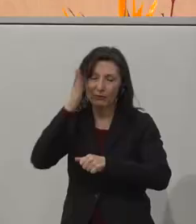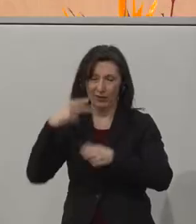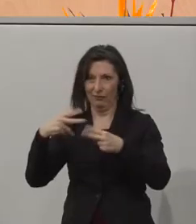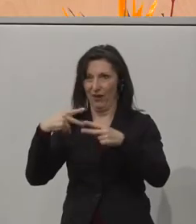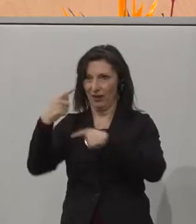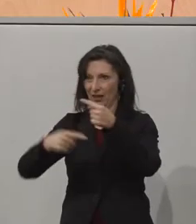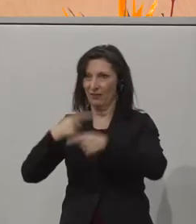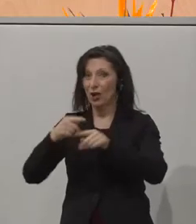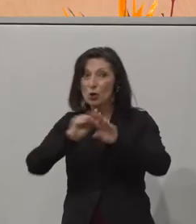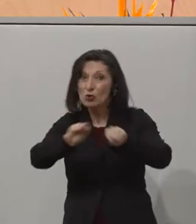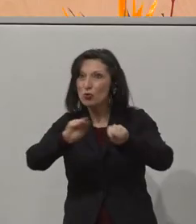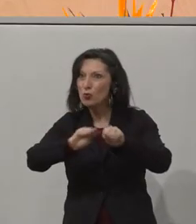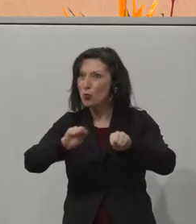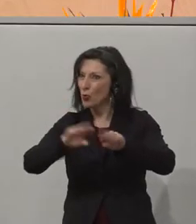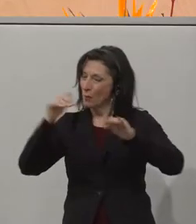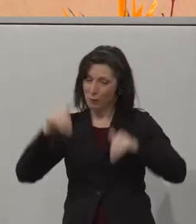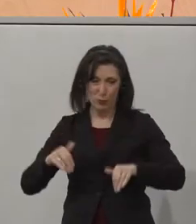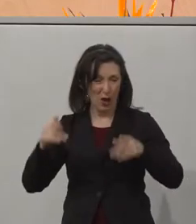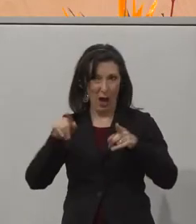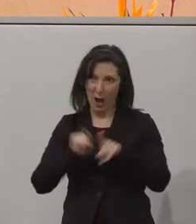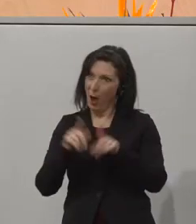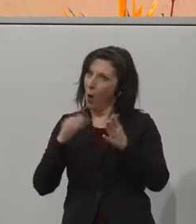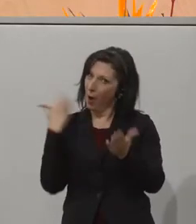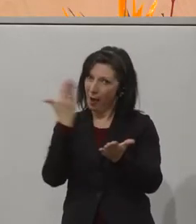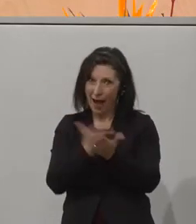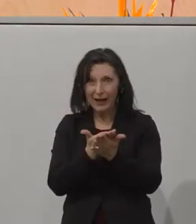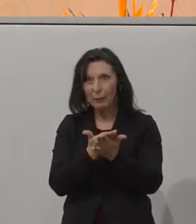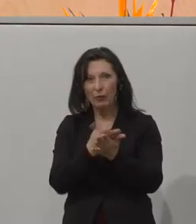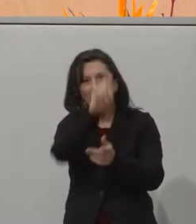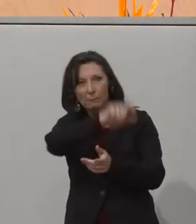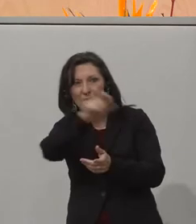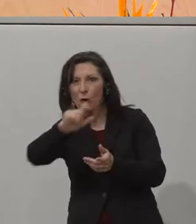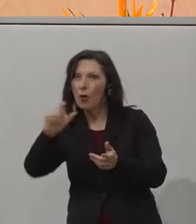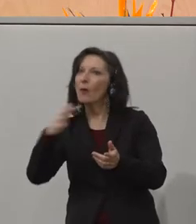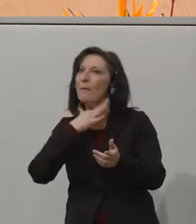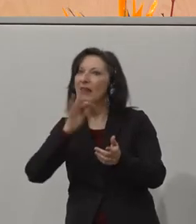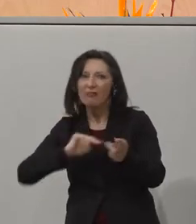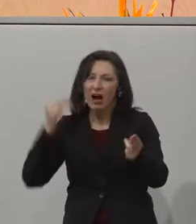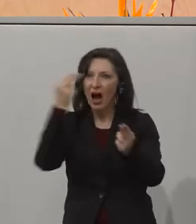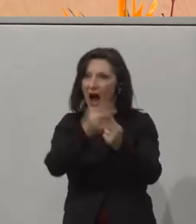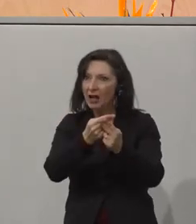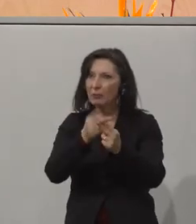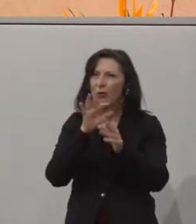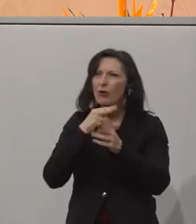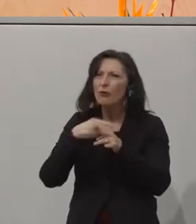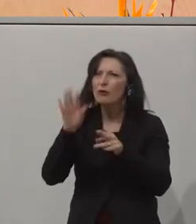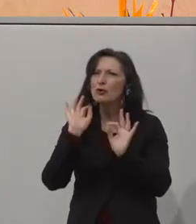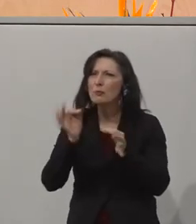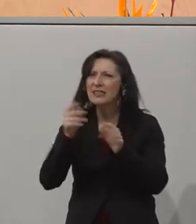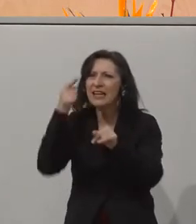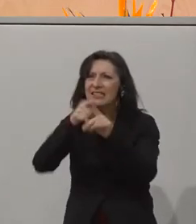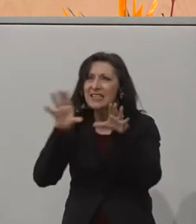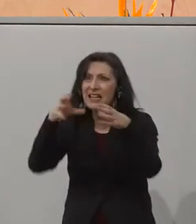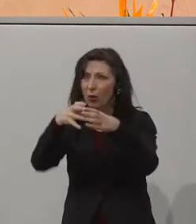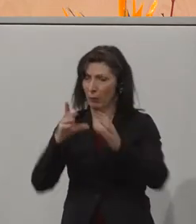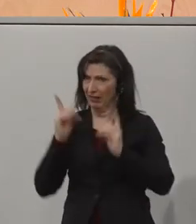bedarfsgerecht konzipiert werden und in didaktischer Hinsicht spezifisch auf die Zielgruppen zugeschnitten werden. Wir investieren daher